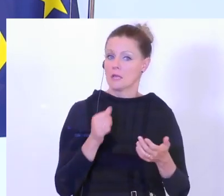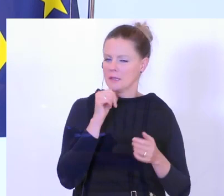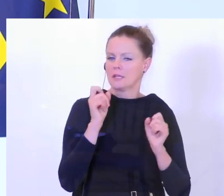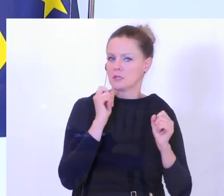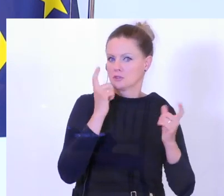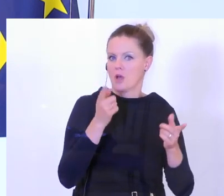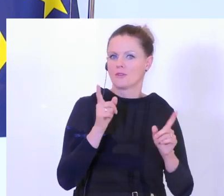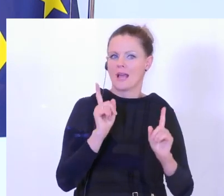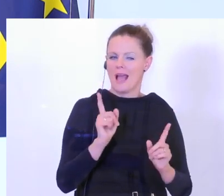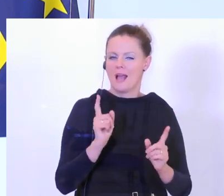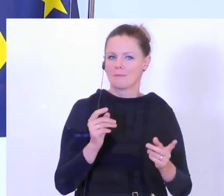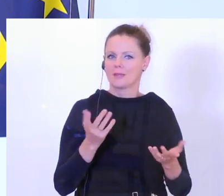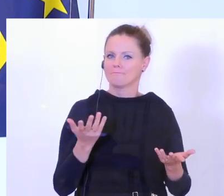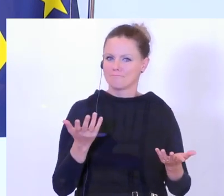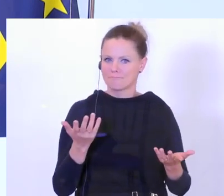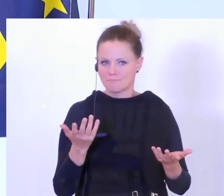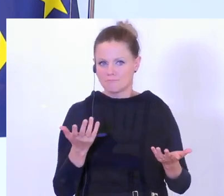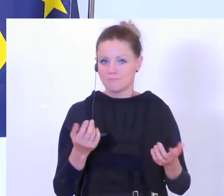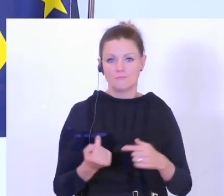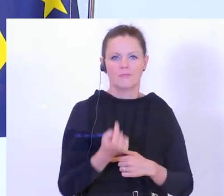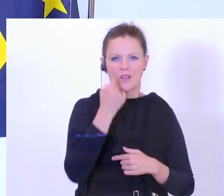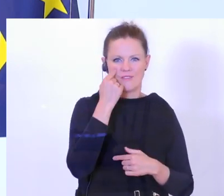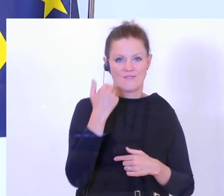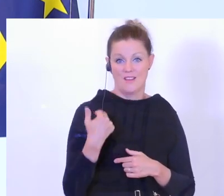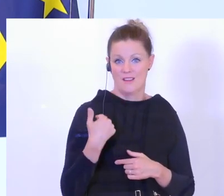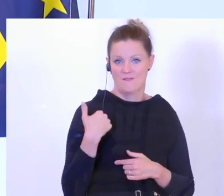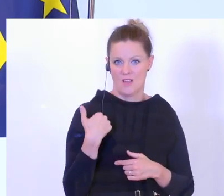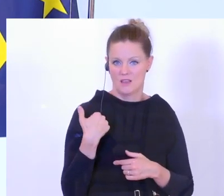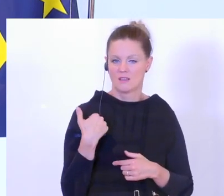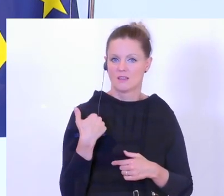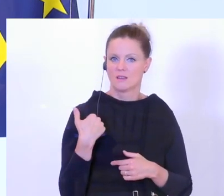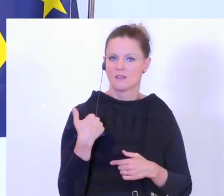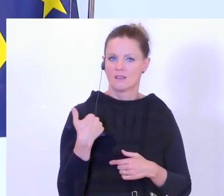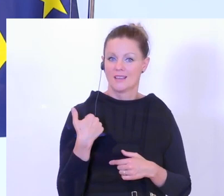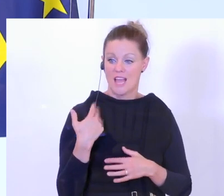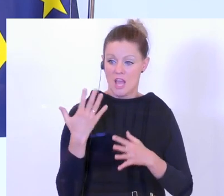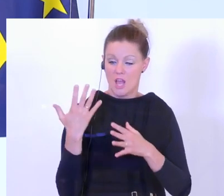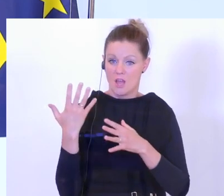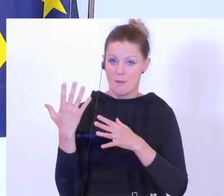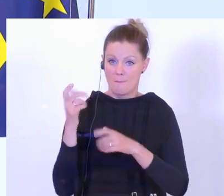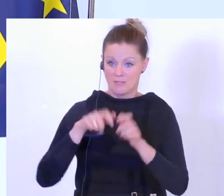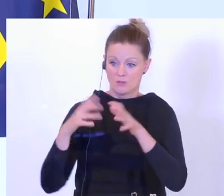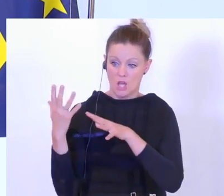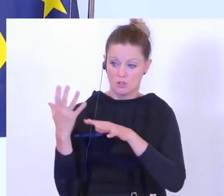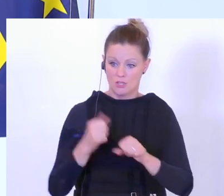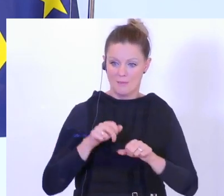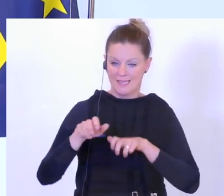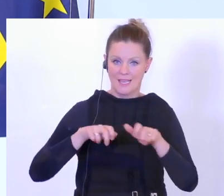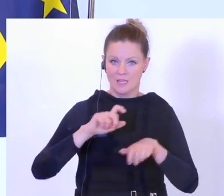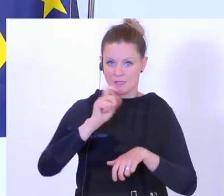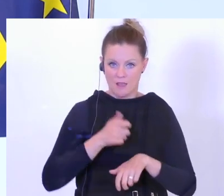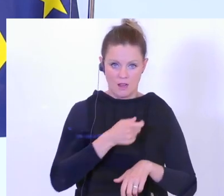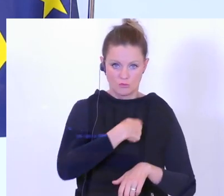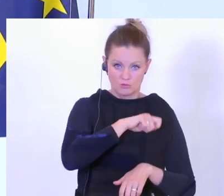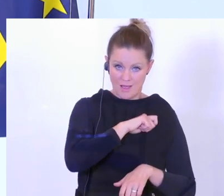aber trotzdem aufgefallen ist, dass natürlich jetzt Geschleppte zum Beispiel in Griechenland, in Italien, in